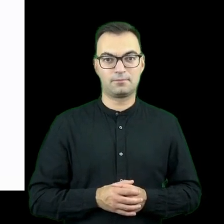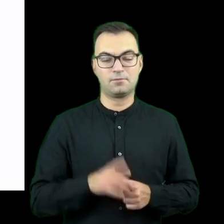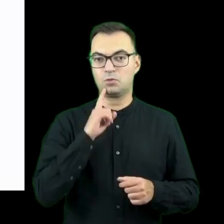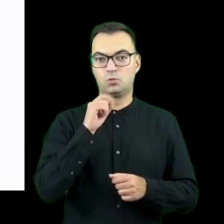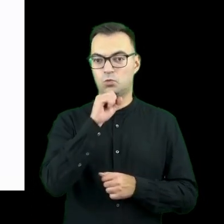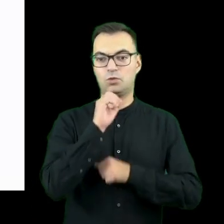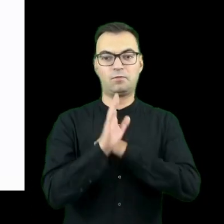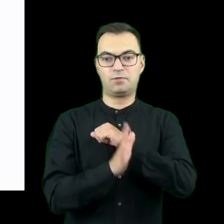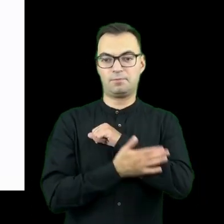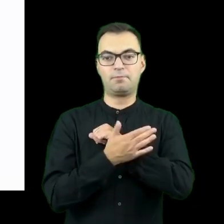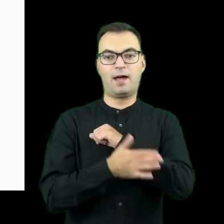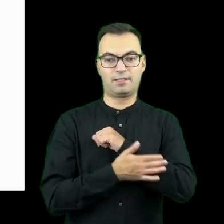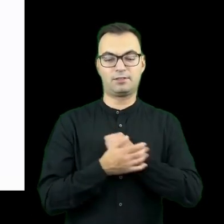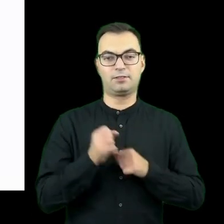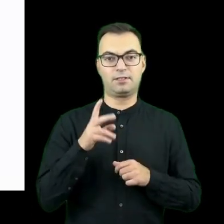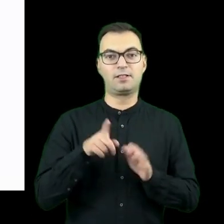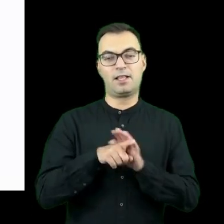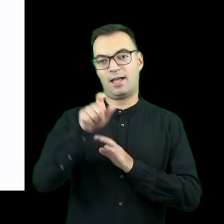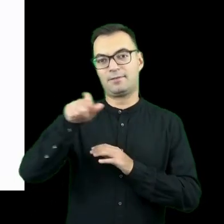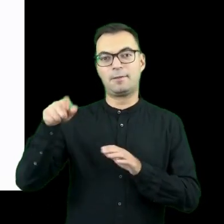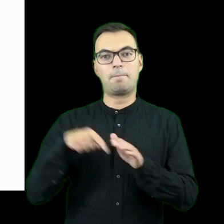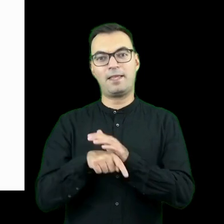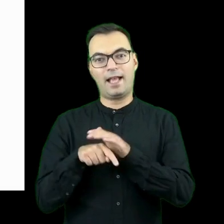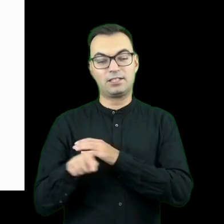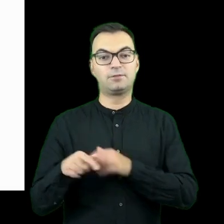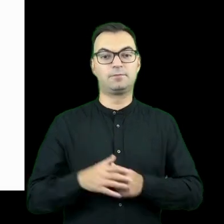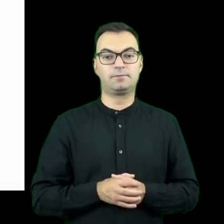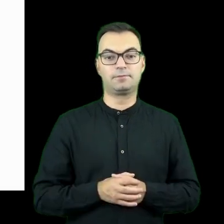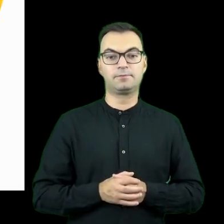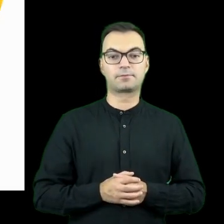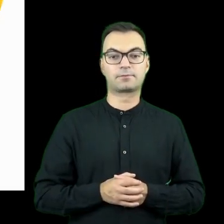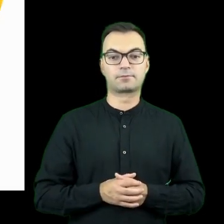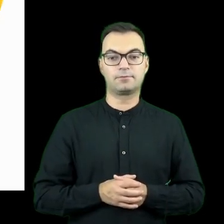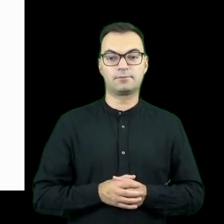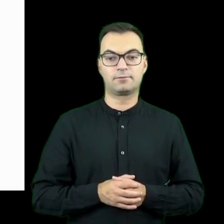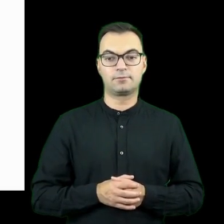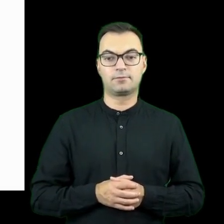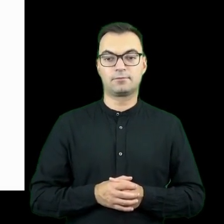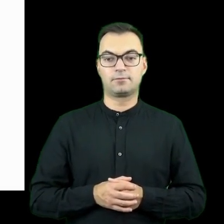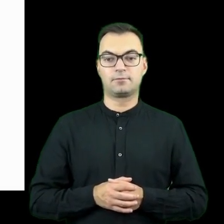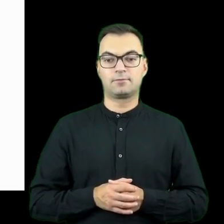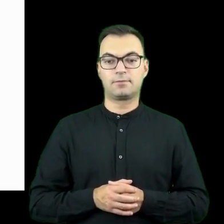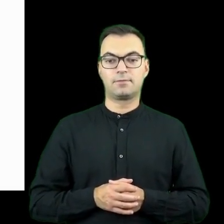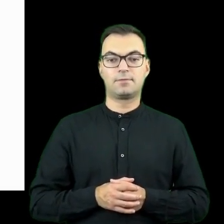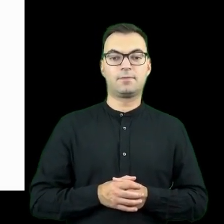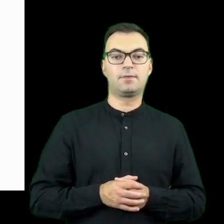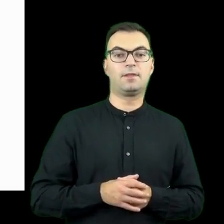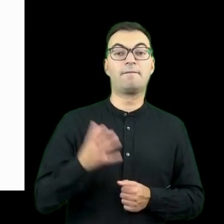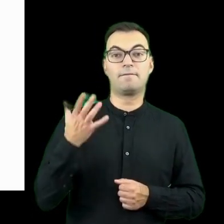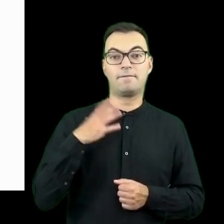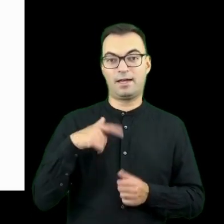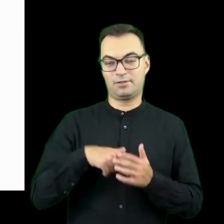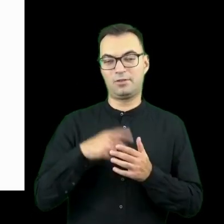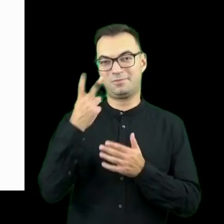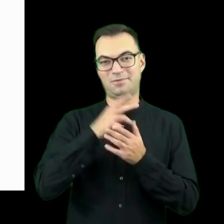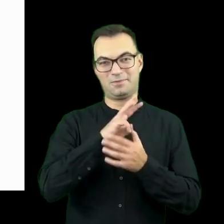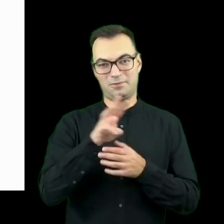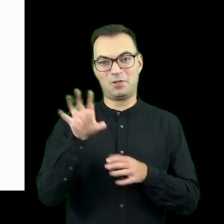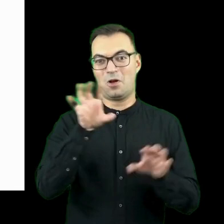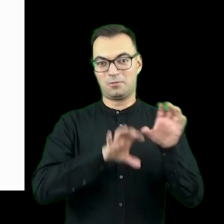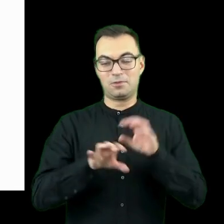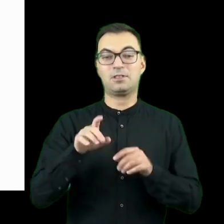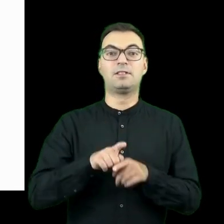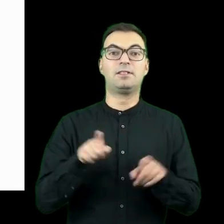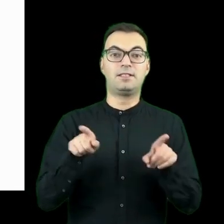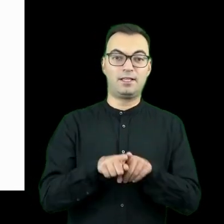istotnym wsparciem osób z doświadczeniem imigrancji. Zachęcam Was do obejrzenia Inkubatora, zachęcam